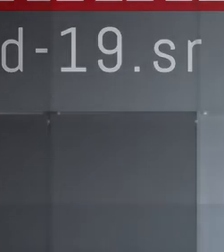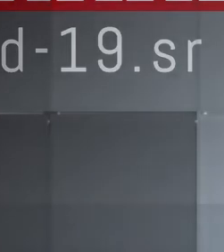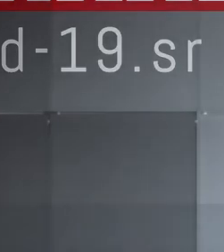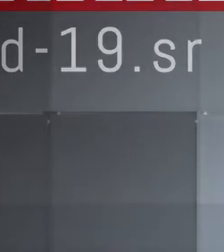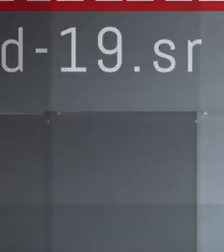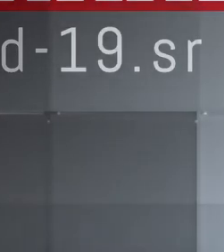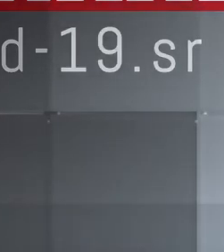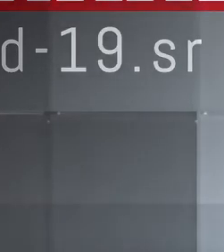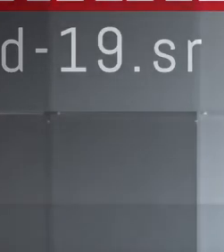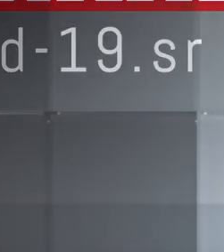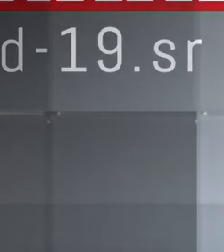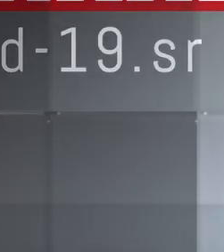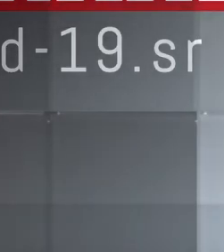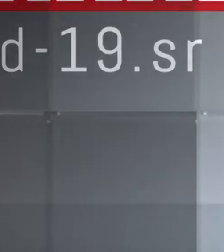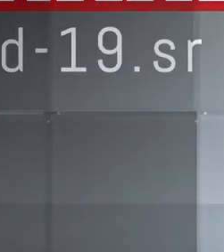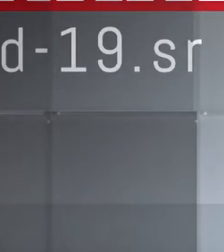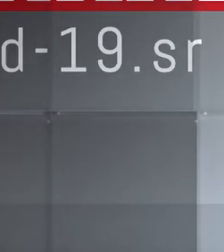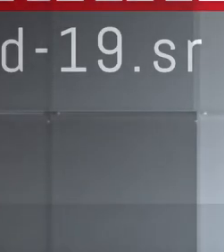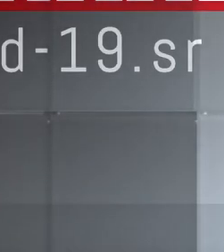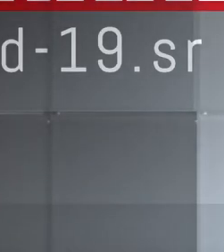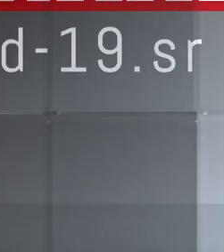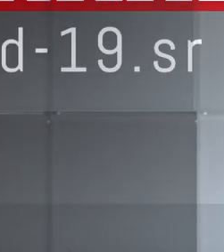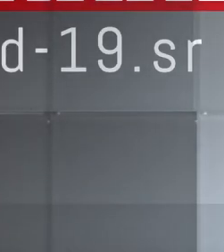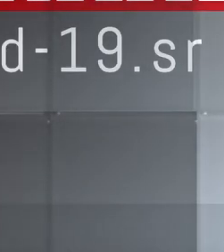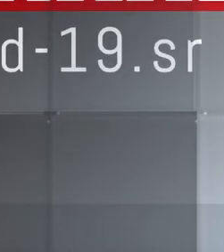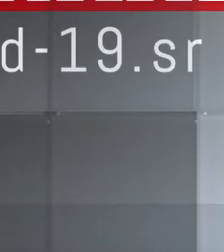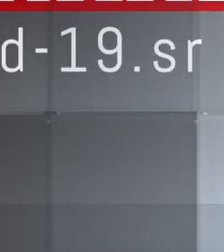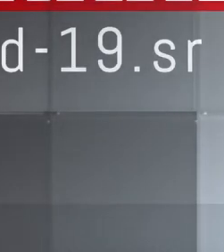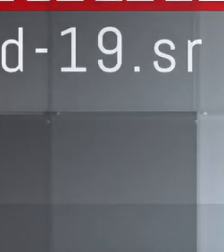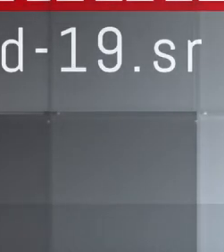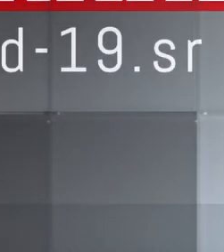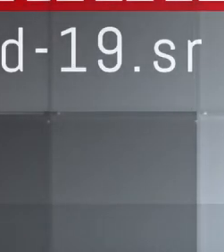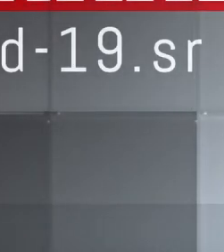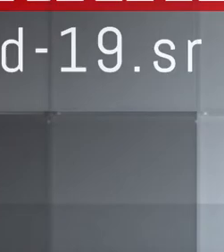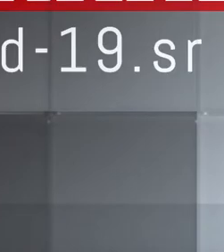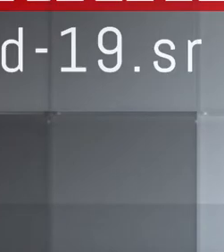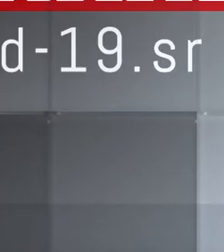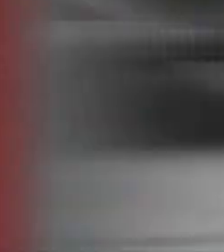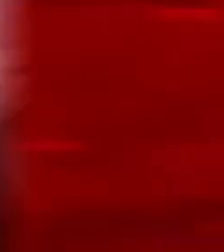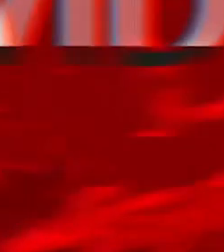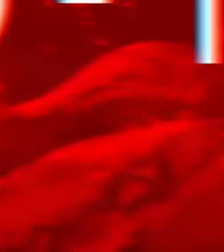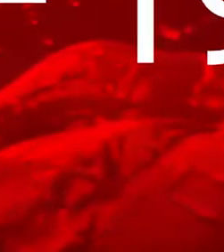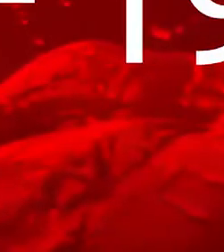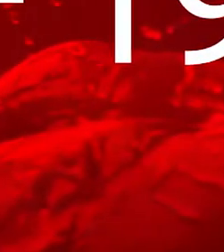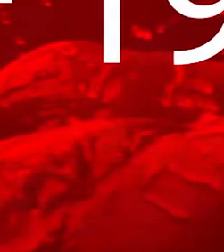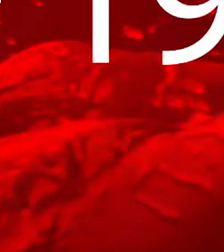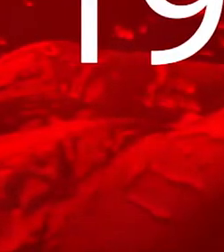weer kunnen overgaan tot versoepeling. Welkom bij het COVID-19 Journaal.